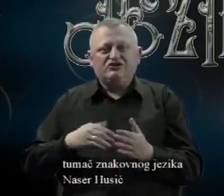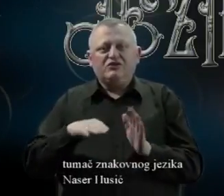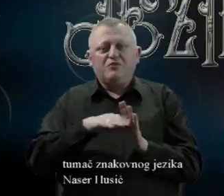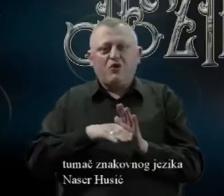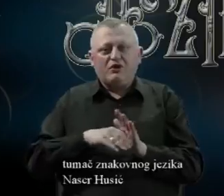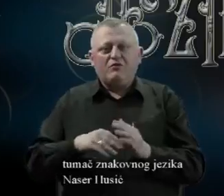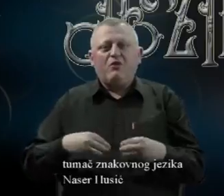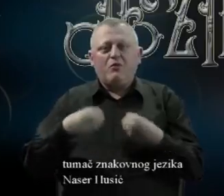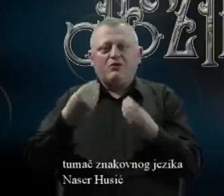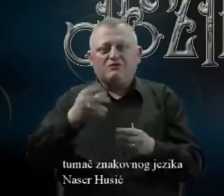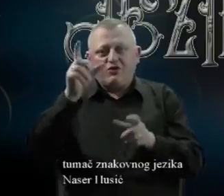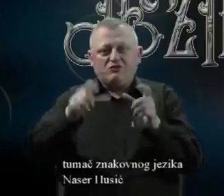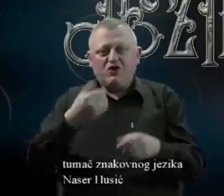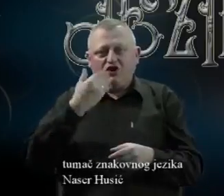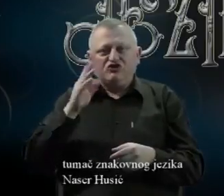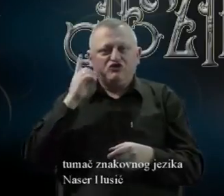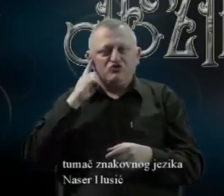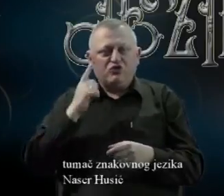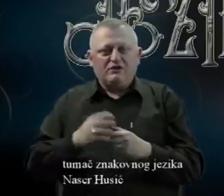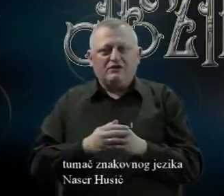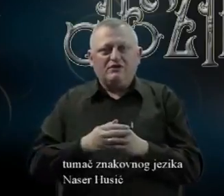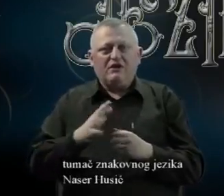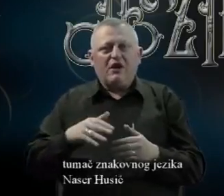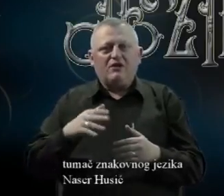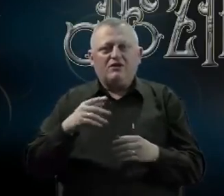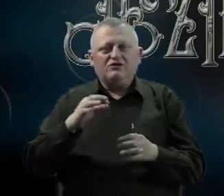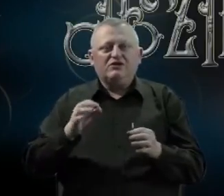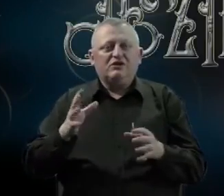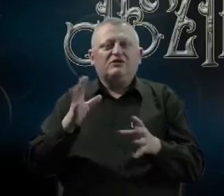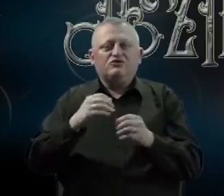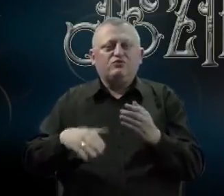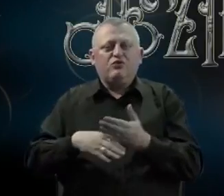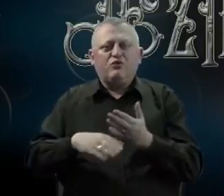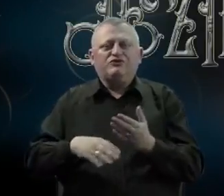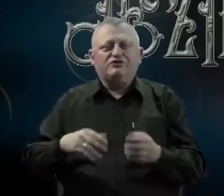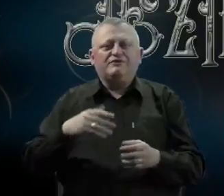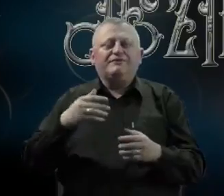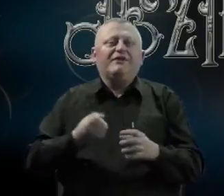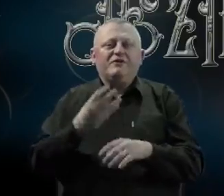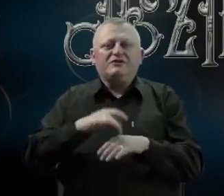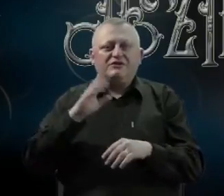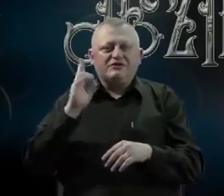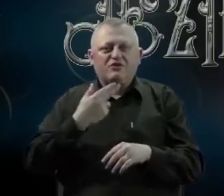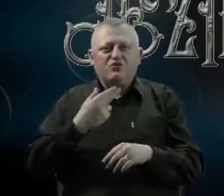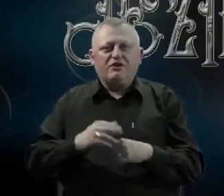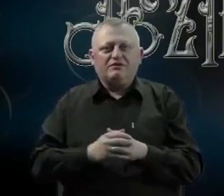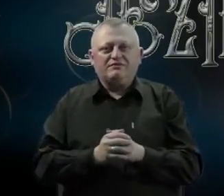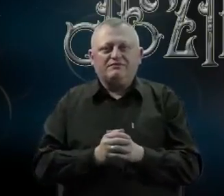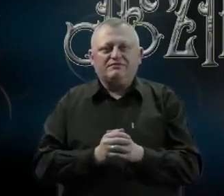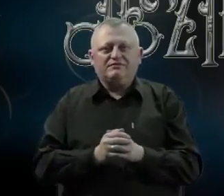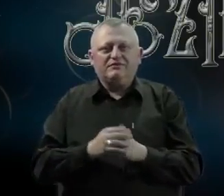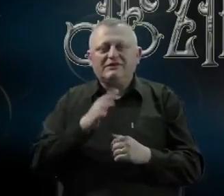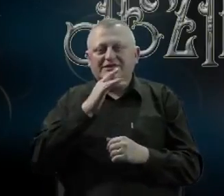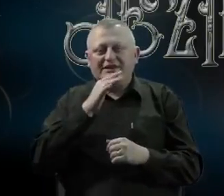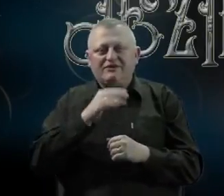programa posvetimo osobama oštećenog sluha, a koju ćemo realizirati zajedno sa Informativnim centrom za gluhe